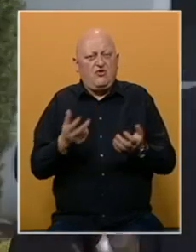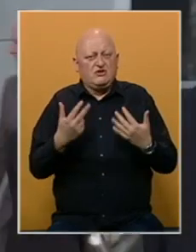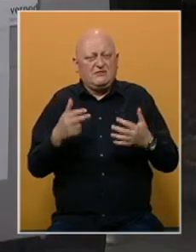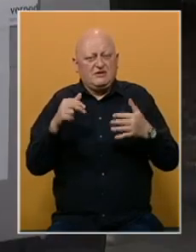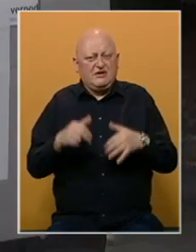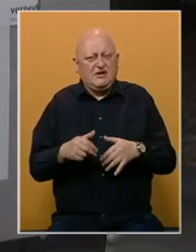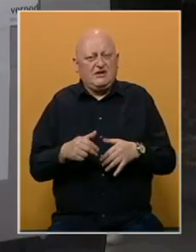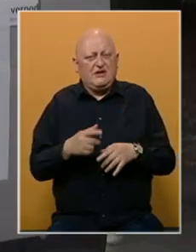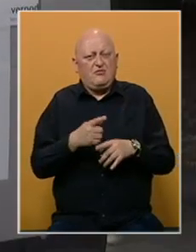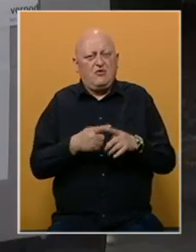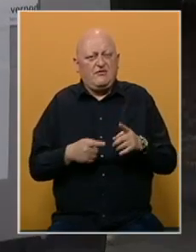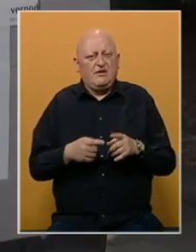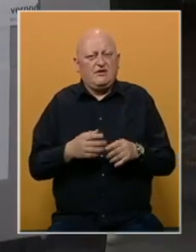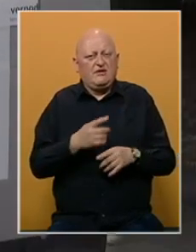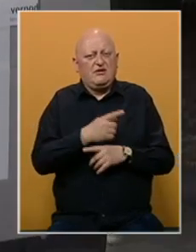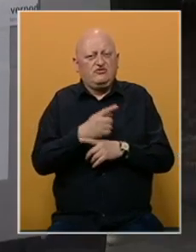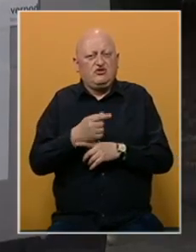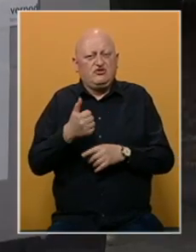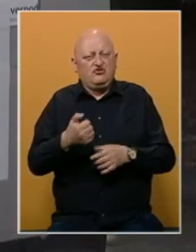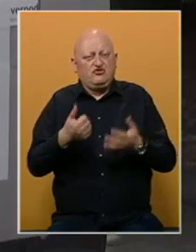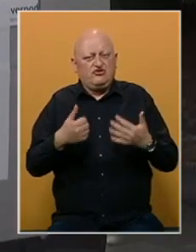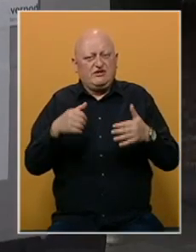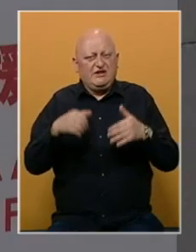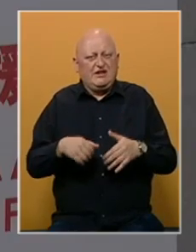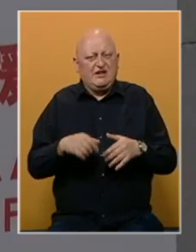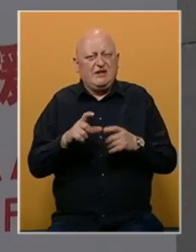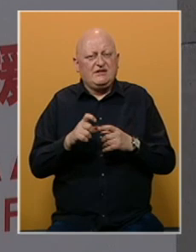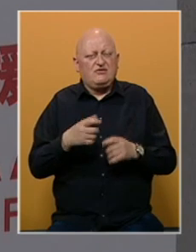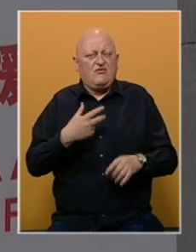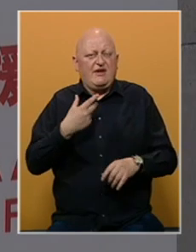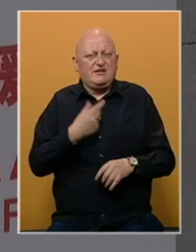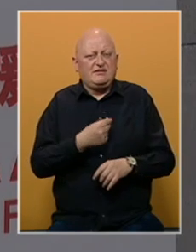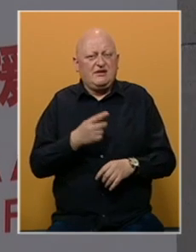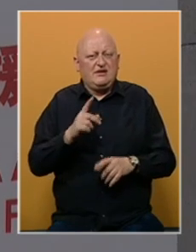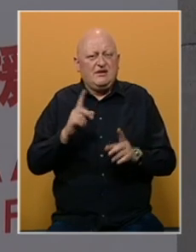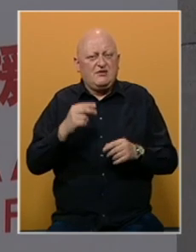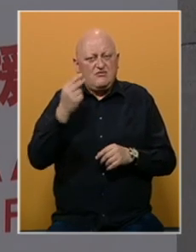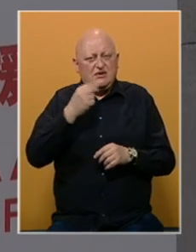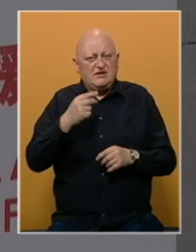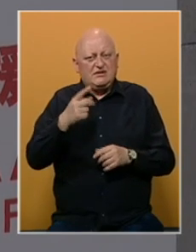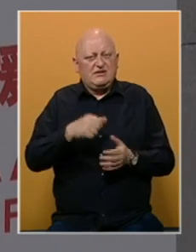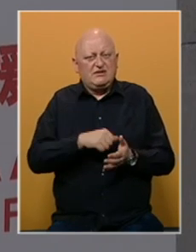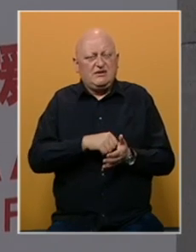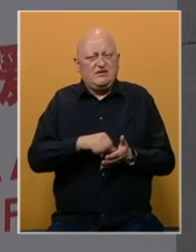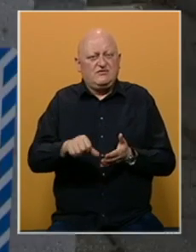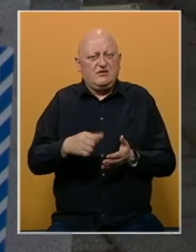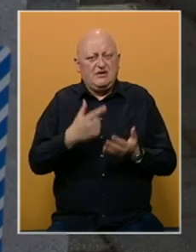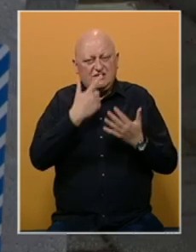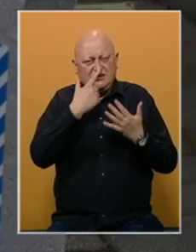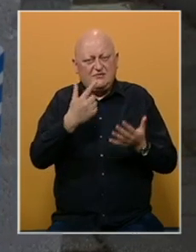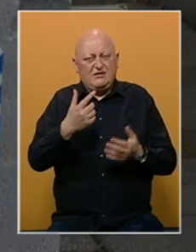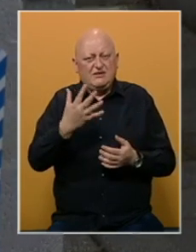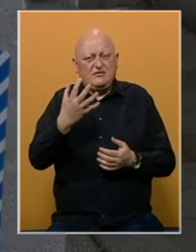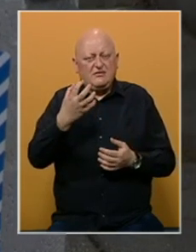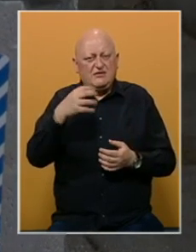Ovih 80.000 polovina je od naručenih 160.000 Sinopharm vakcina. Republika Srpska je za njih izdvojila